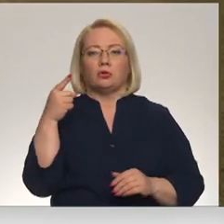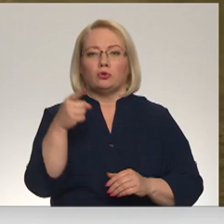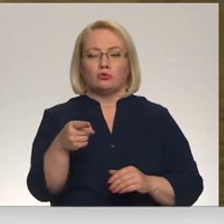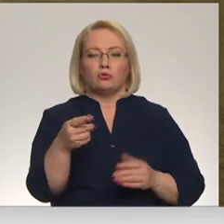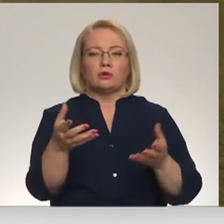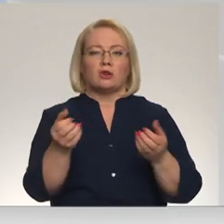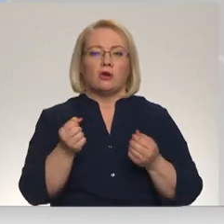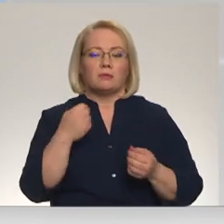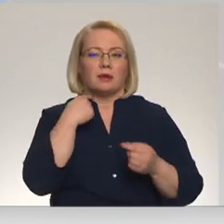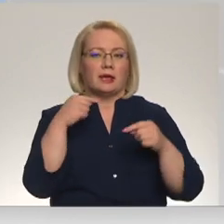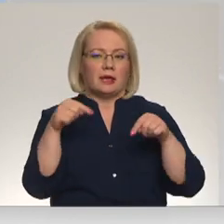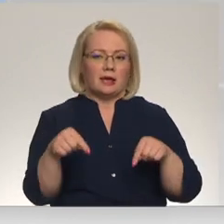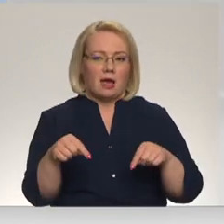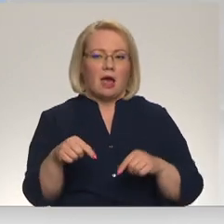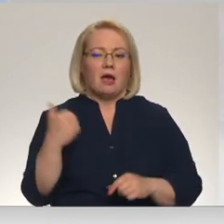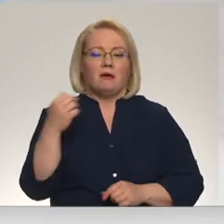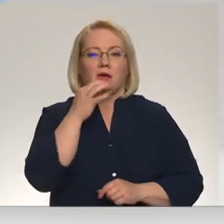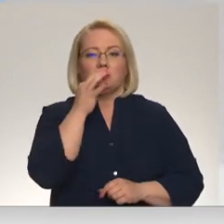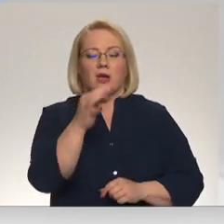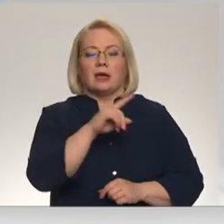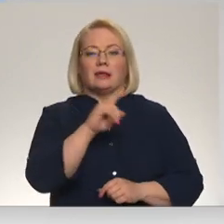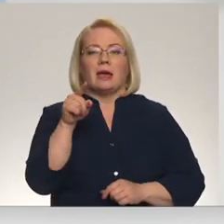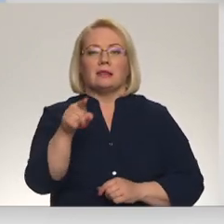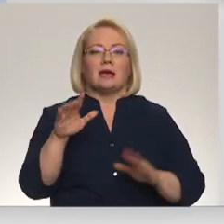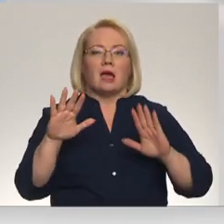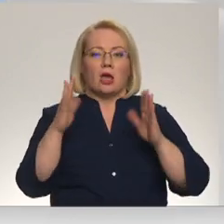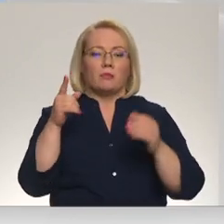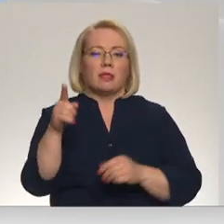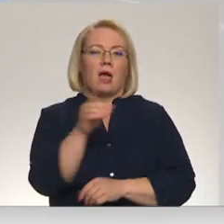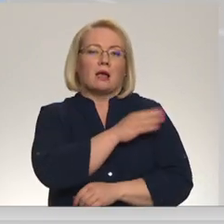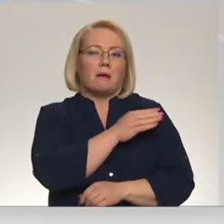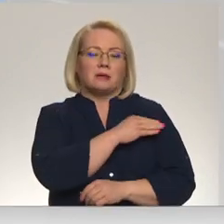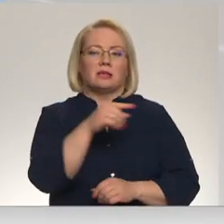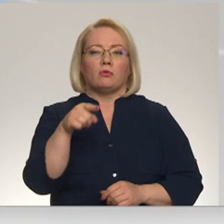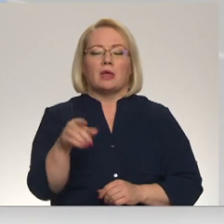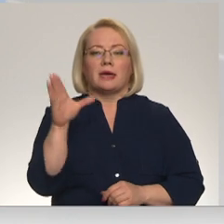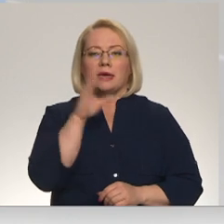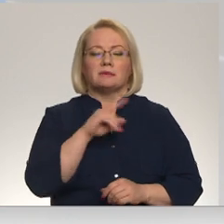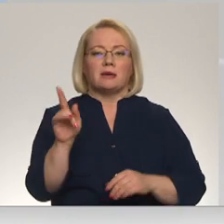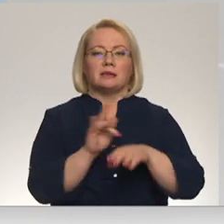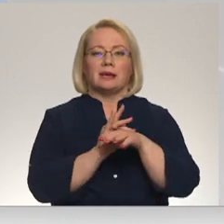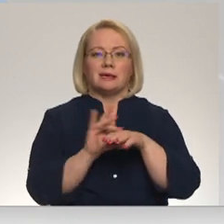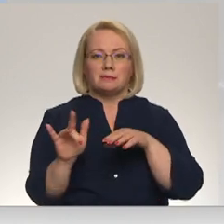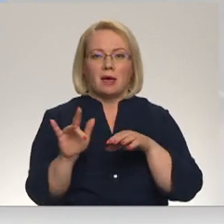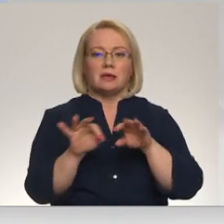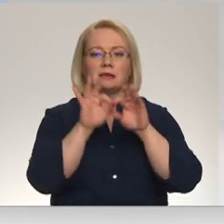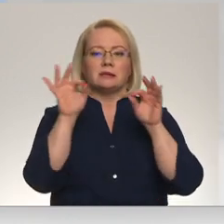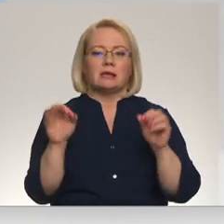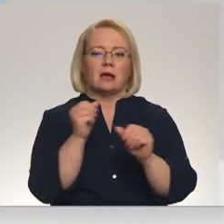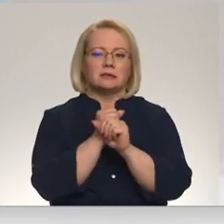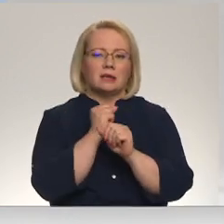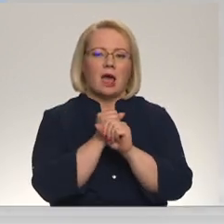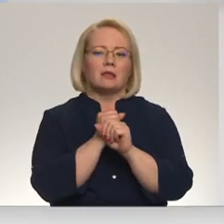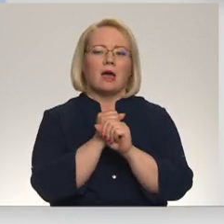jāuzņem Rīgai. Tikai tajā gadījumā, kad šī kapacitāte un šīs iespējas ir izsmeltas, sāk strādāt